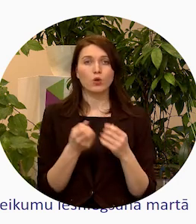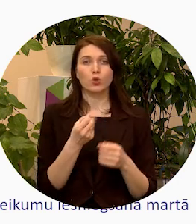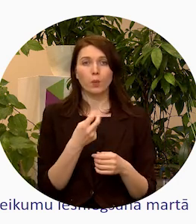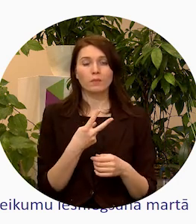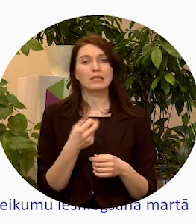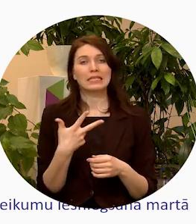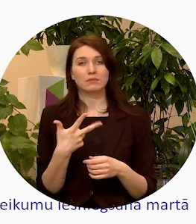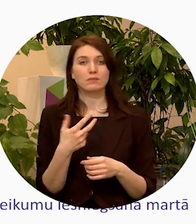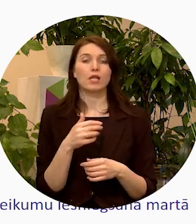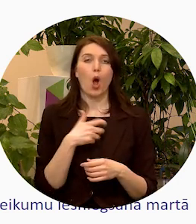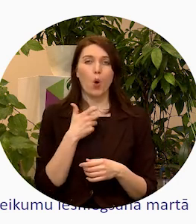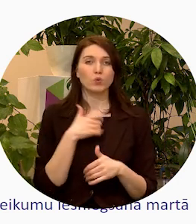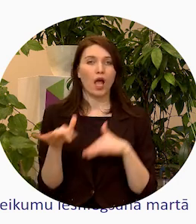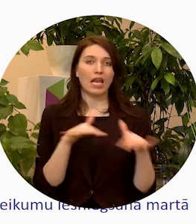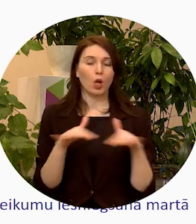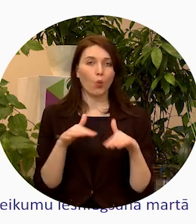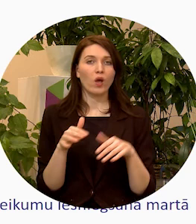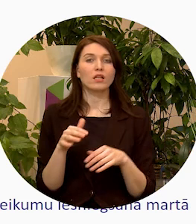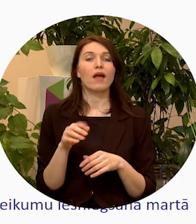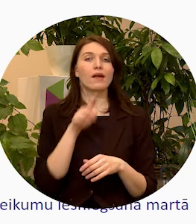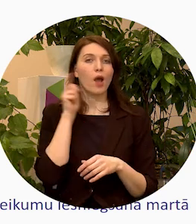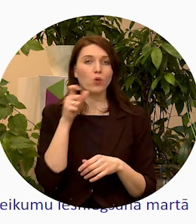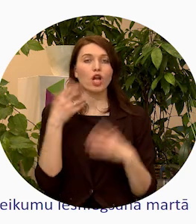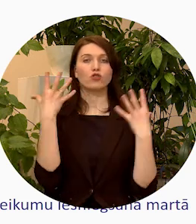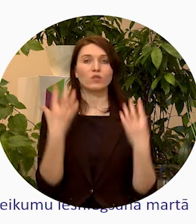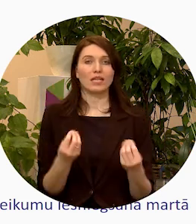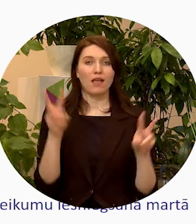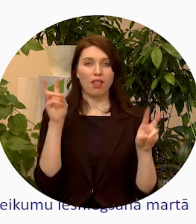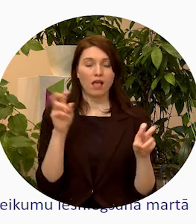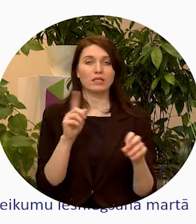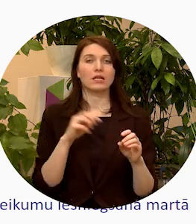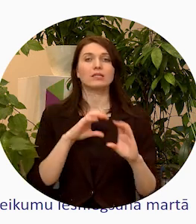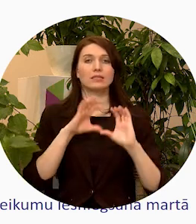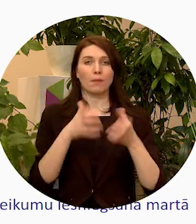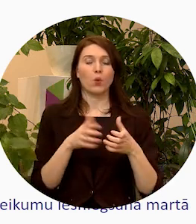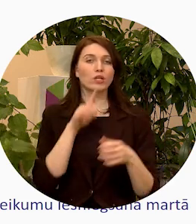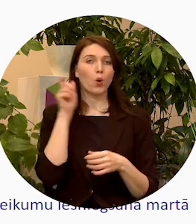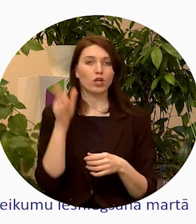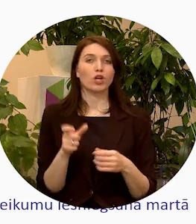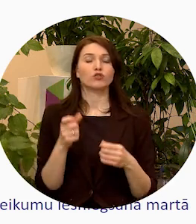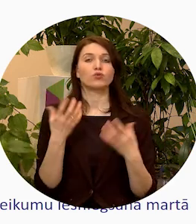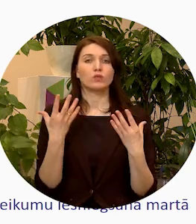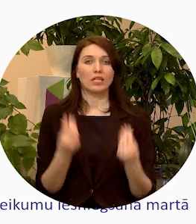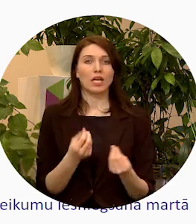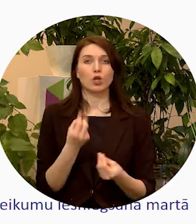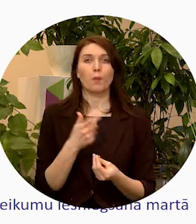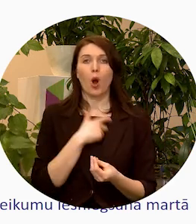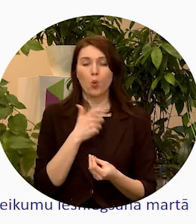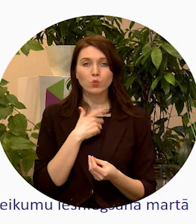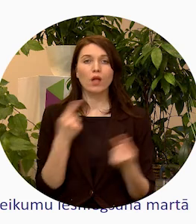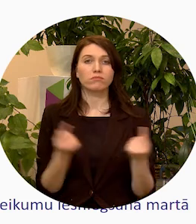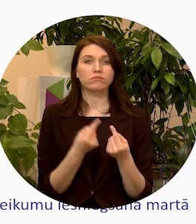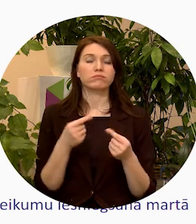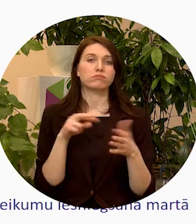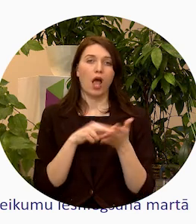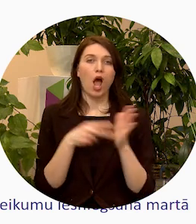.augustā rīkot jauniešu dienas, tā ir startautiskā jauniešu diena 12.augusts, un, atiecīgi,